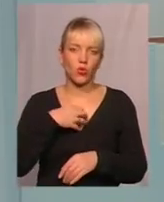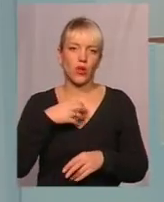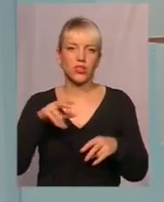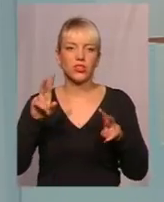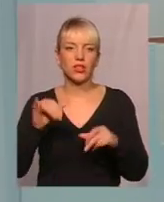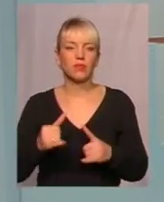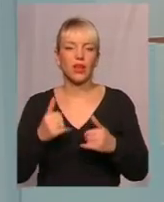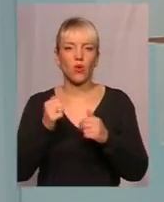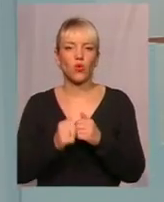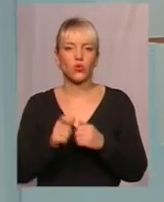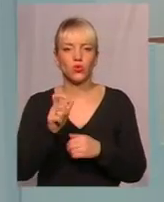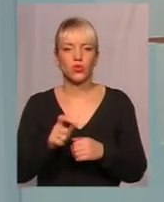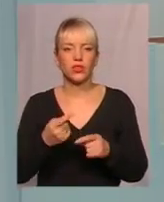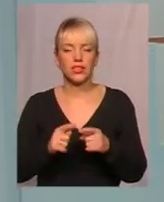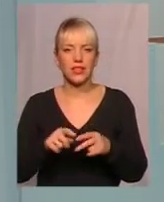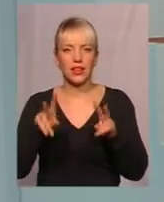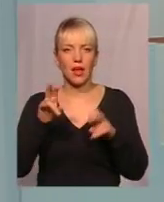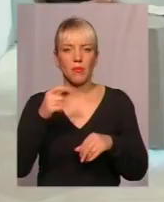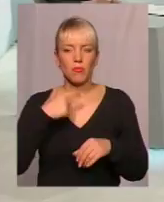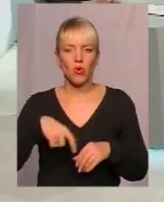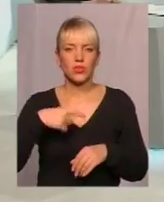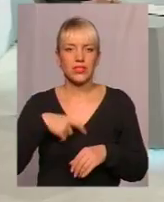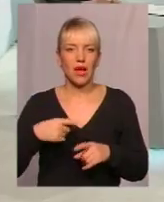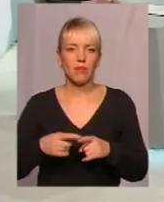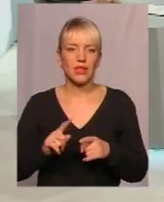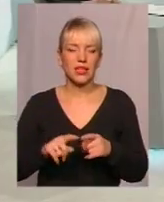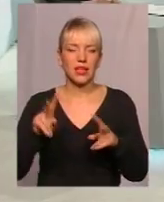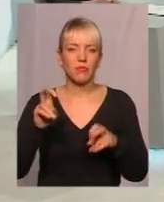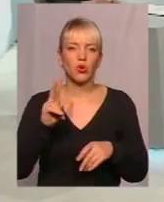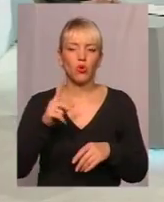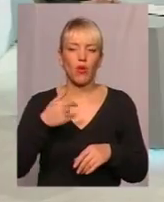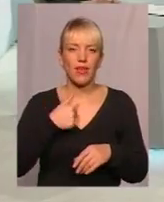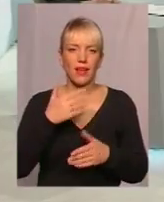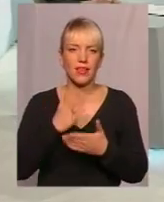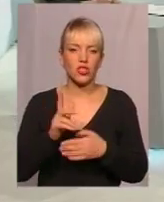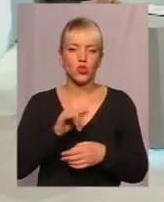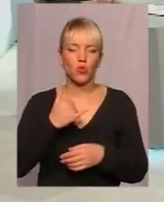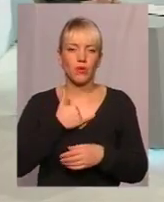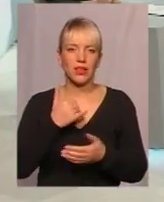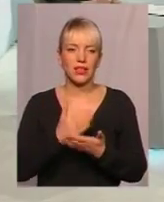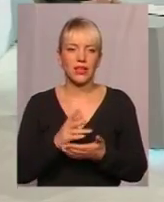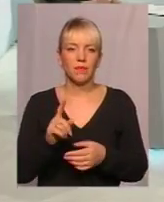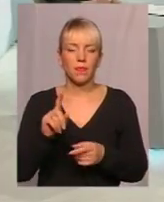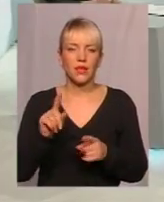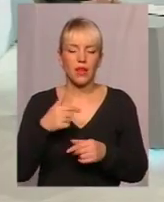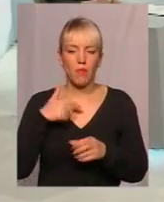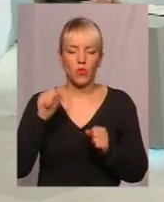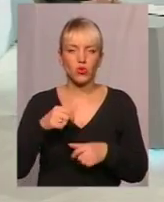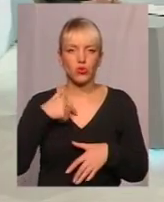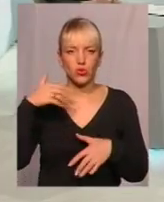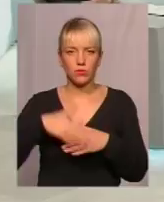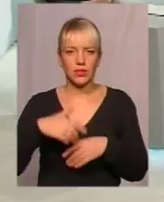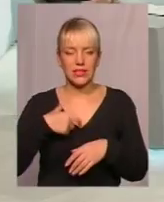кожної людини це тема про себе, про те, хто я є, що в мені є, як я можу себе зрозуміти,